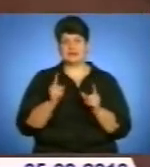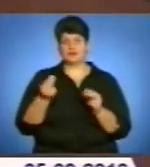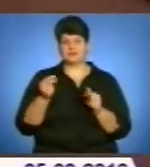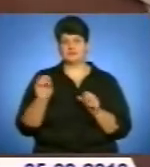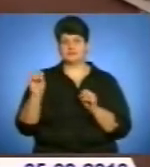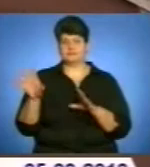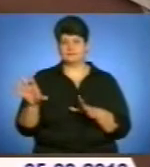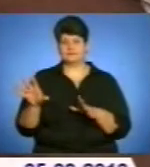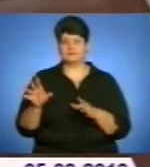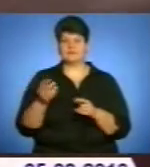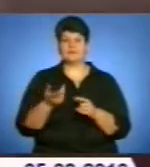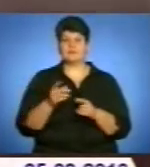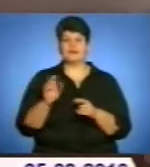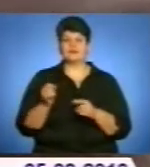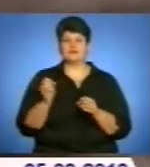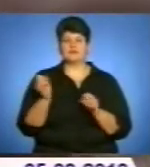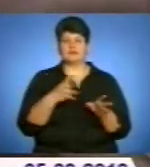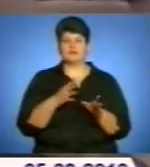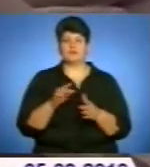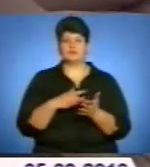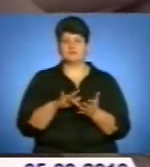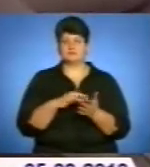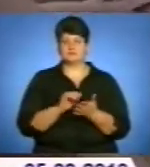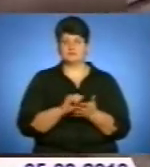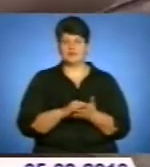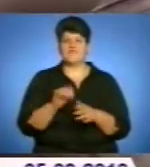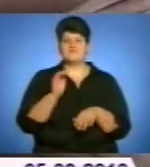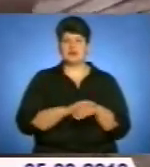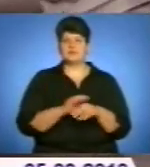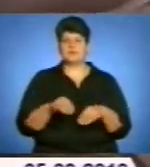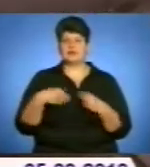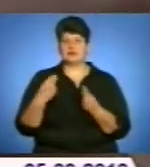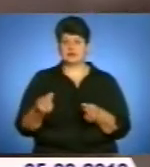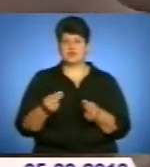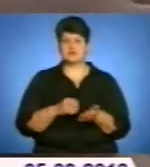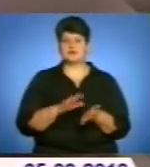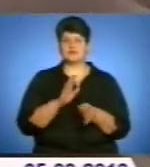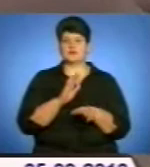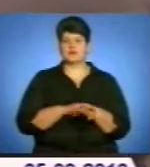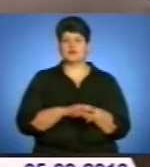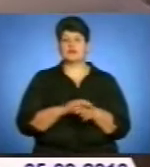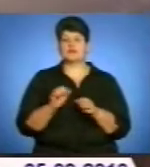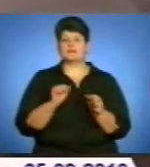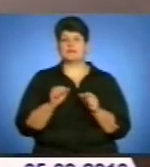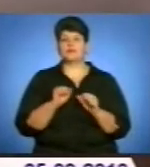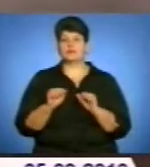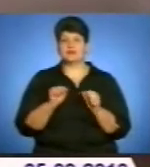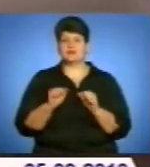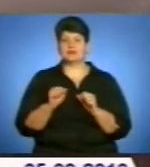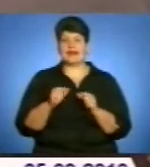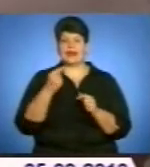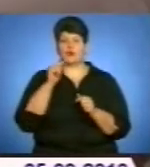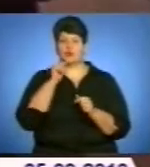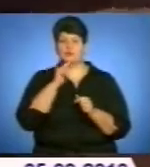кишені, чиновник повернув підприємцю вилучені документи. Факт передачі грошей зафіксували співробітки управління Державної служби боротьби з